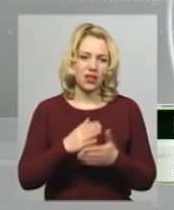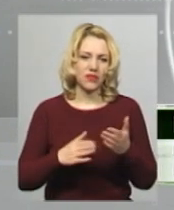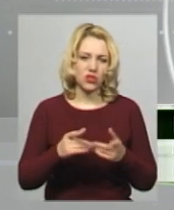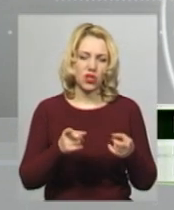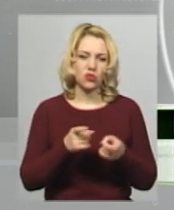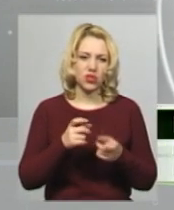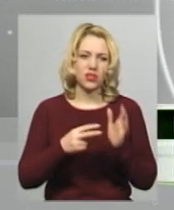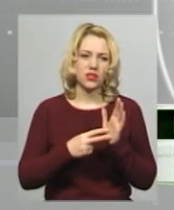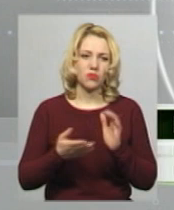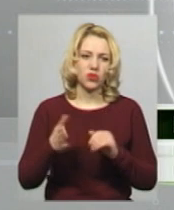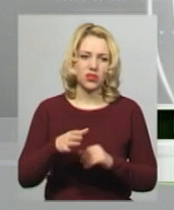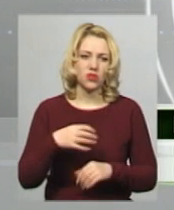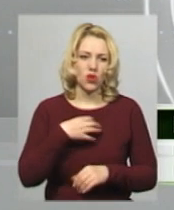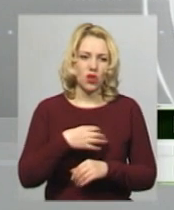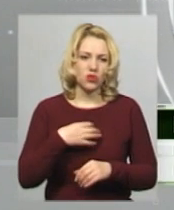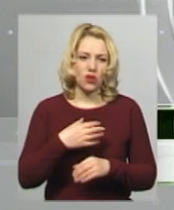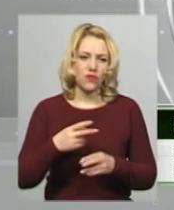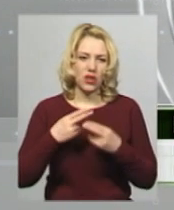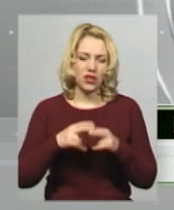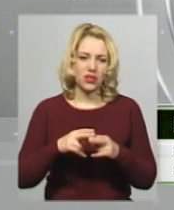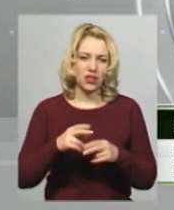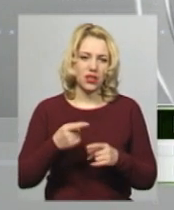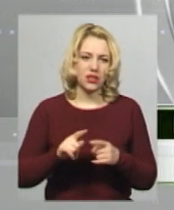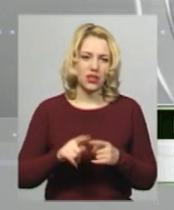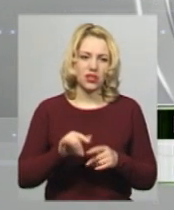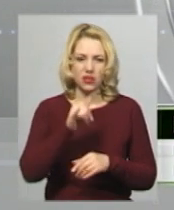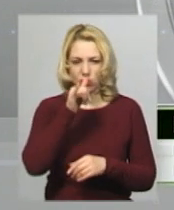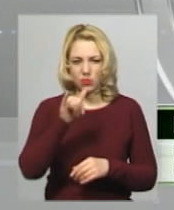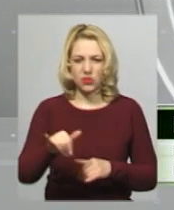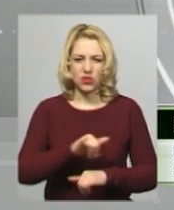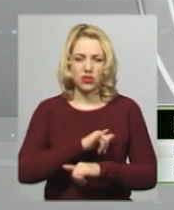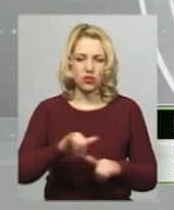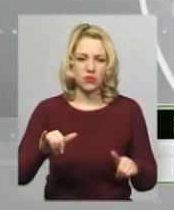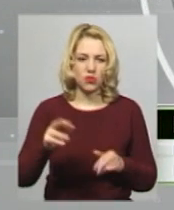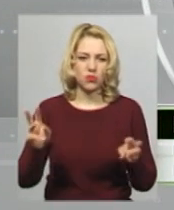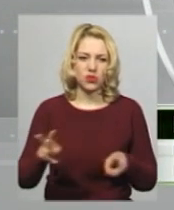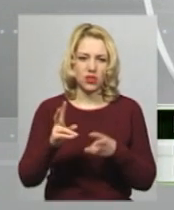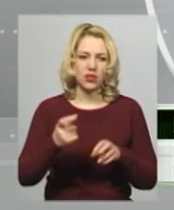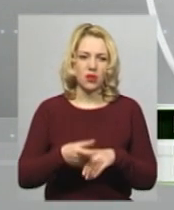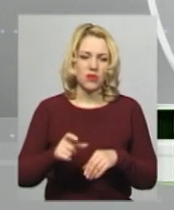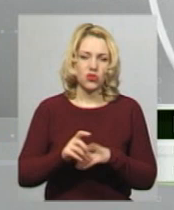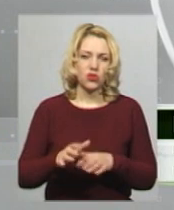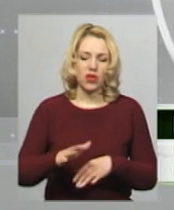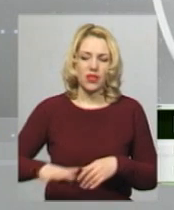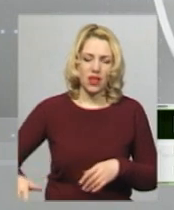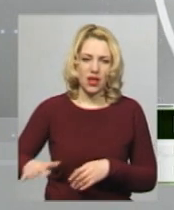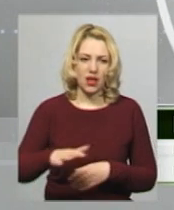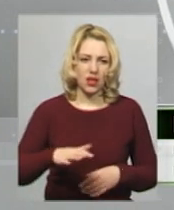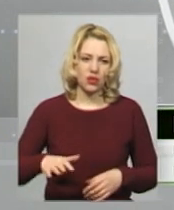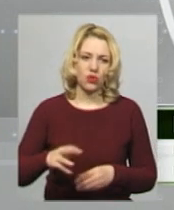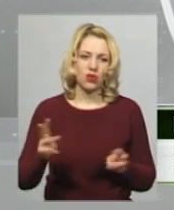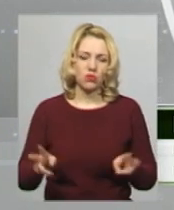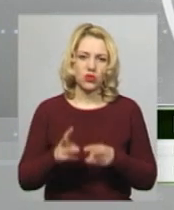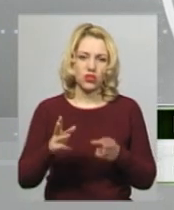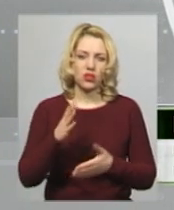та 40 чоловік личного состава. Не допущено розпочудження пожежі на більшу територію. Пожежа